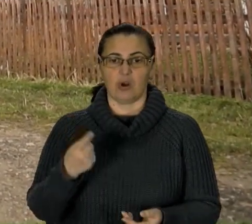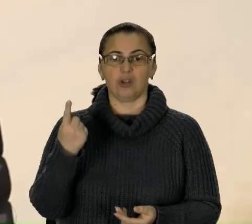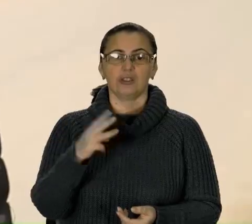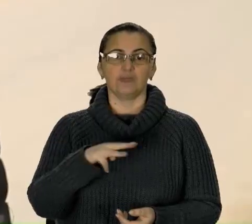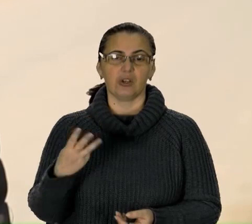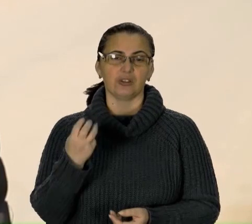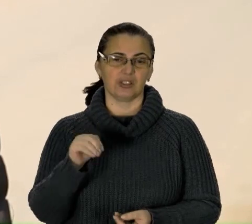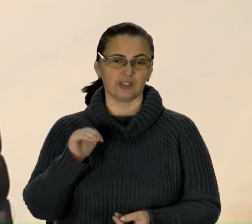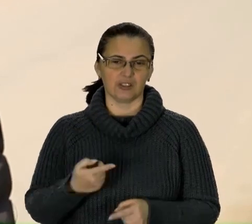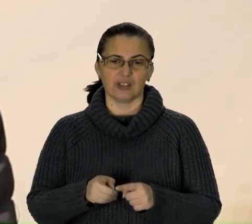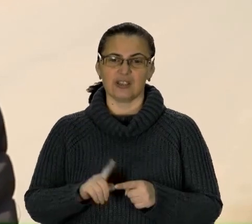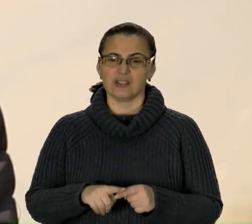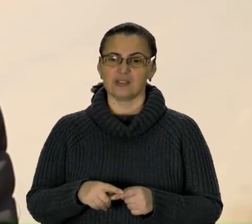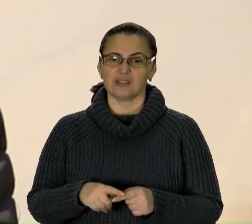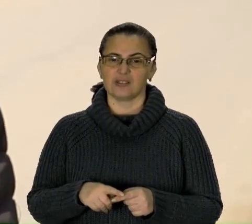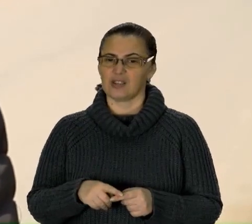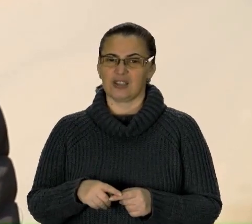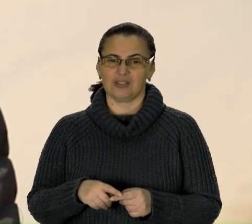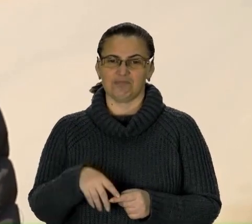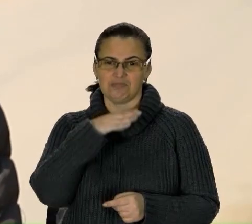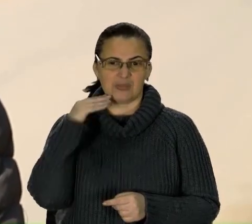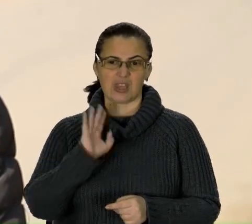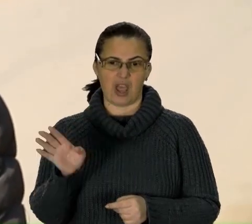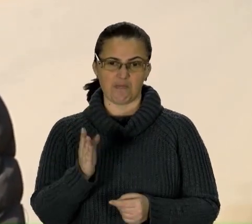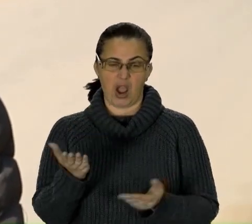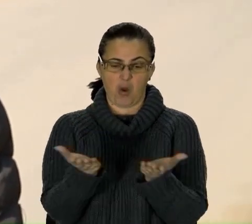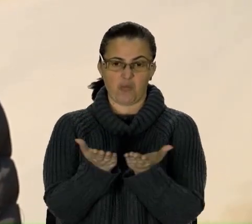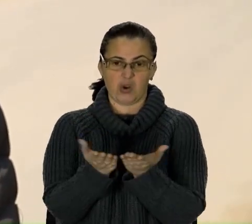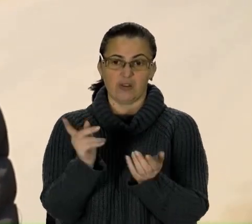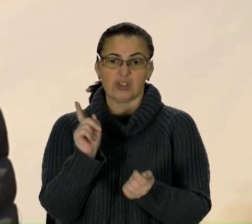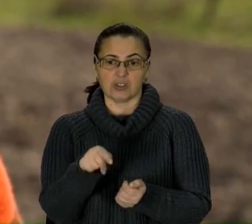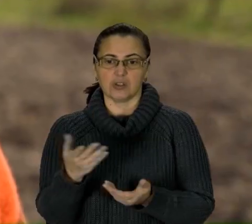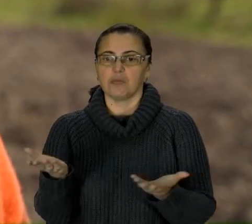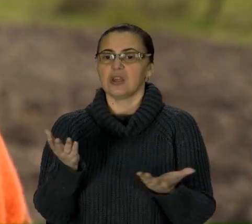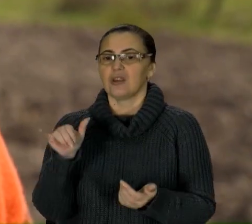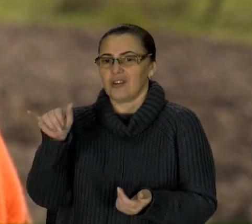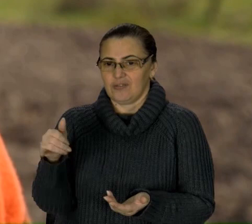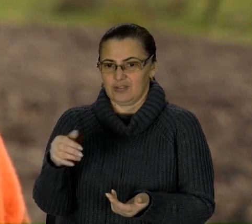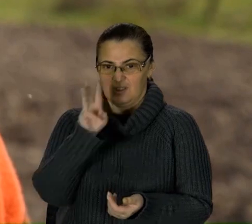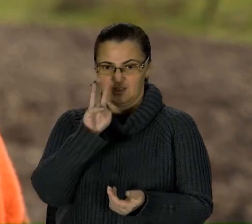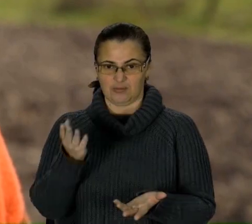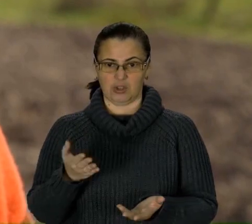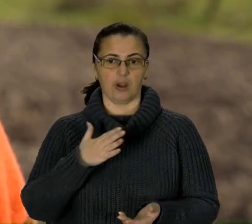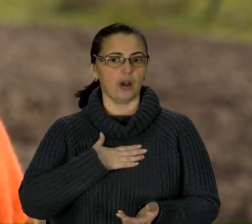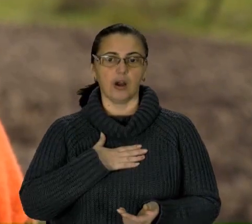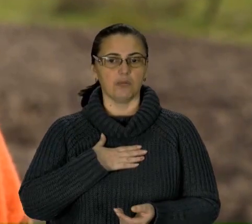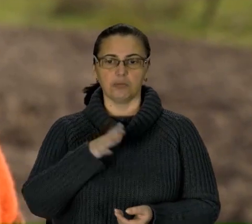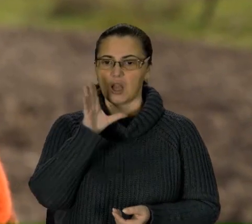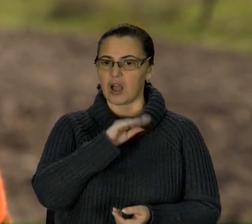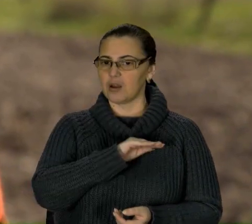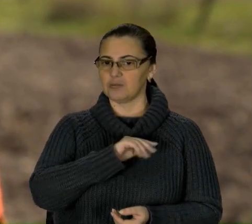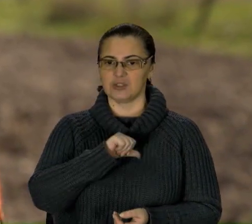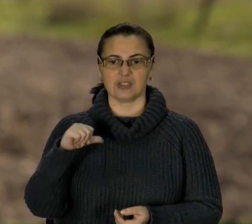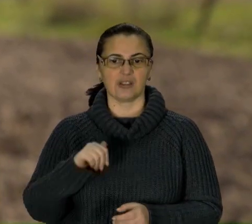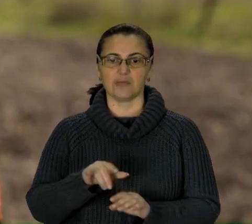– це не є настільки багато порівняно з тим, які у них зарплати. Ми ще не впораємо, бо ми всі слабі і старі, і